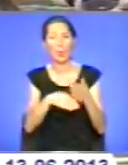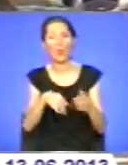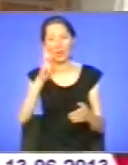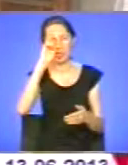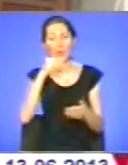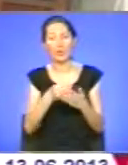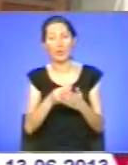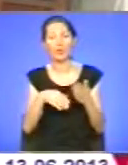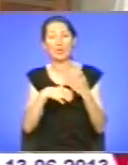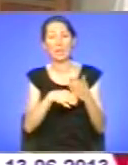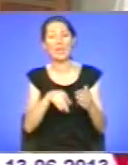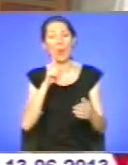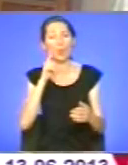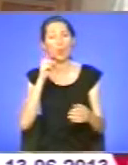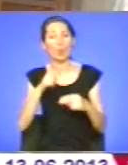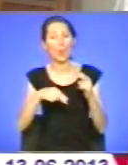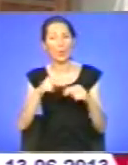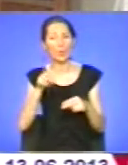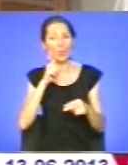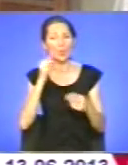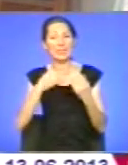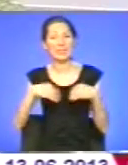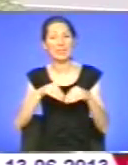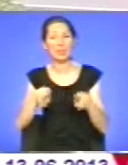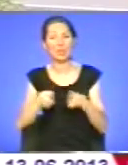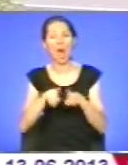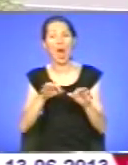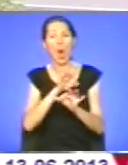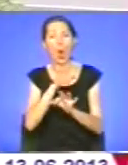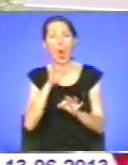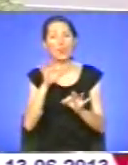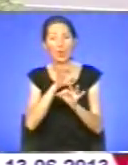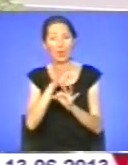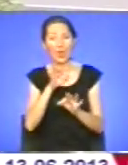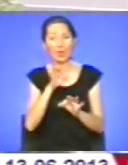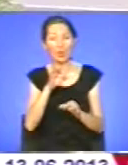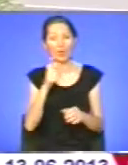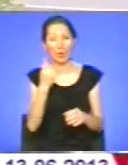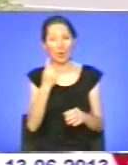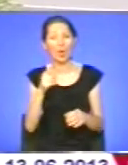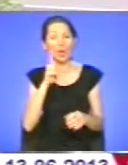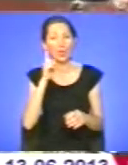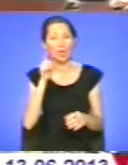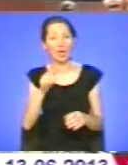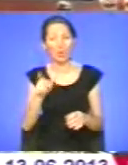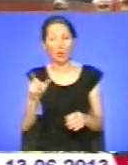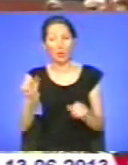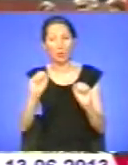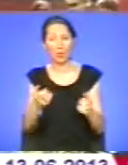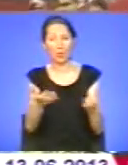сприяння молодіжному будівництву, молоді сім'ї та одинокі молоді громадяни можуть отримати новий вид кредиту.